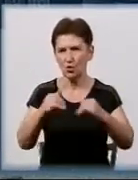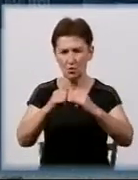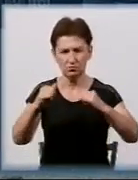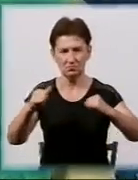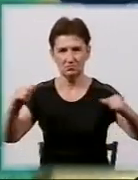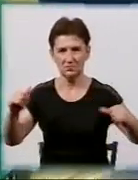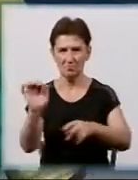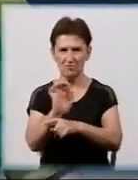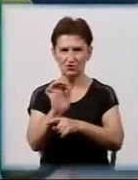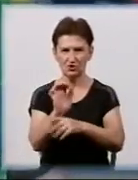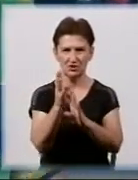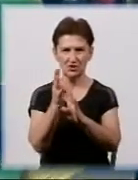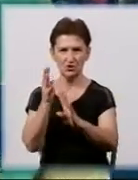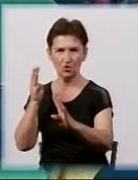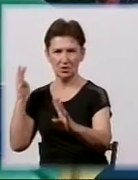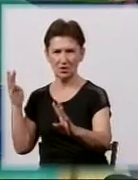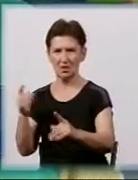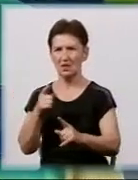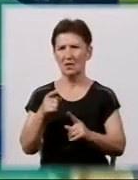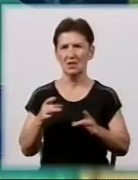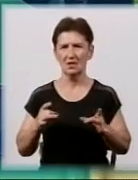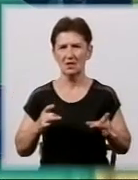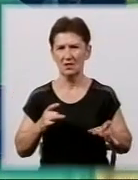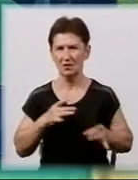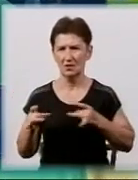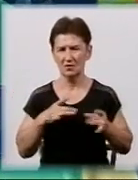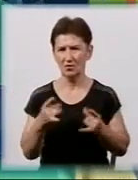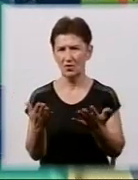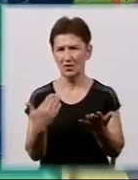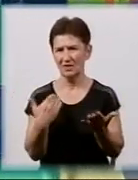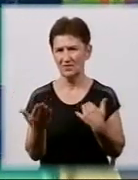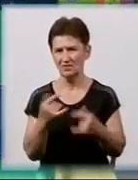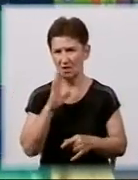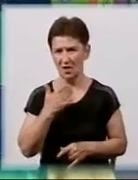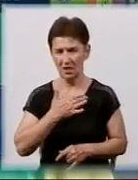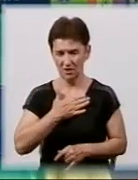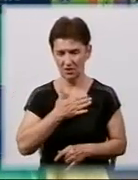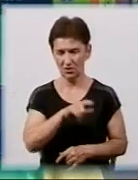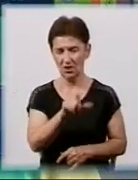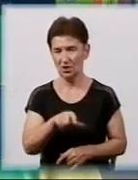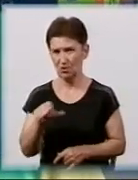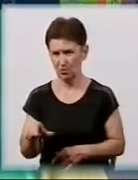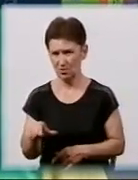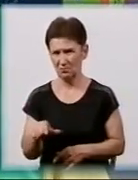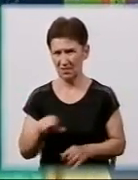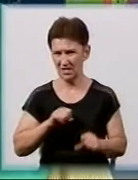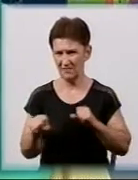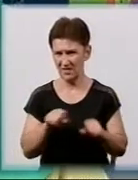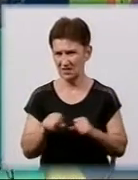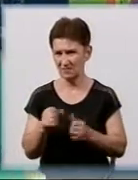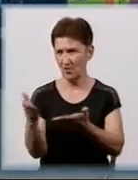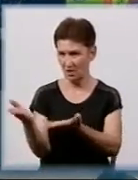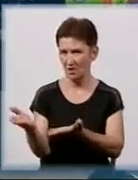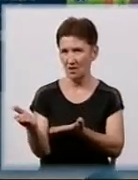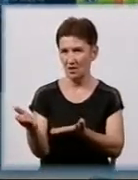черга. Ратує, яке в нас відношення, нашого керівництва до людей, по-перше. По-друге, ми,